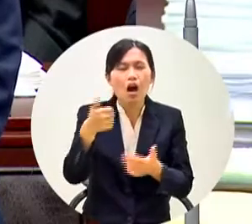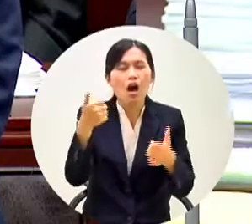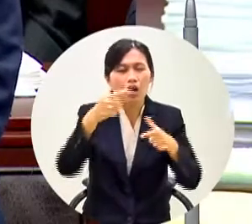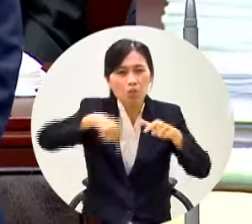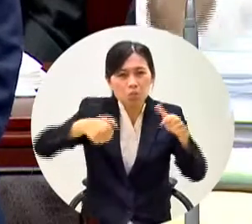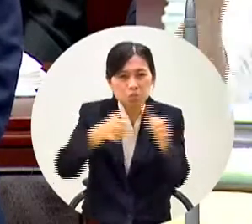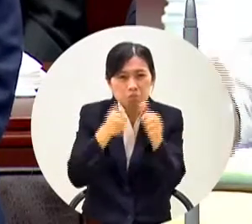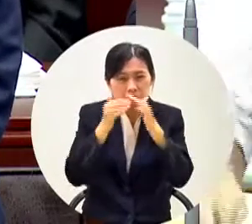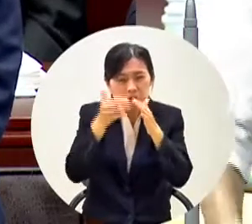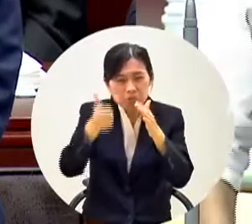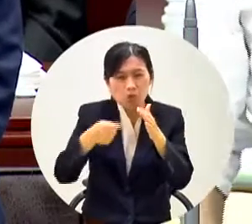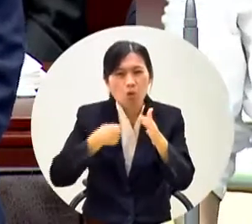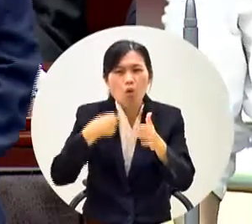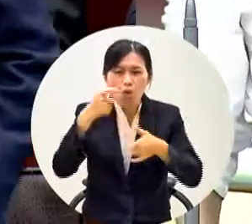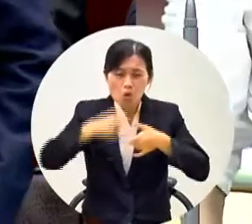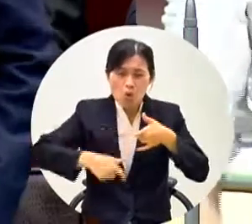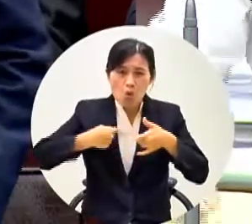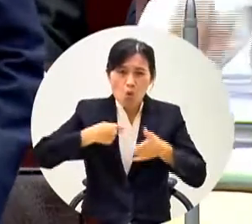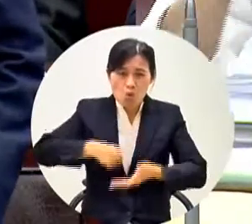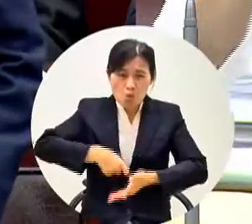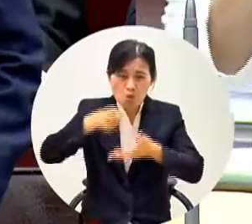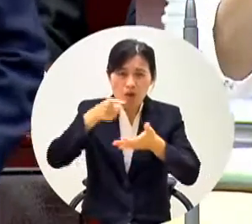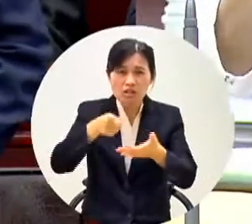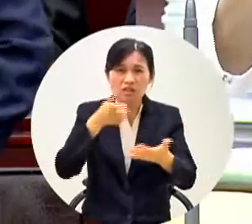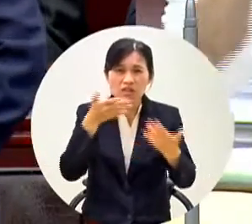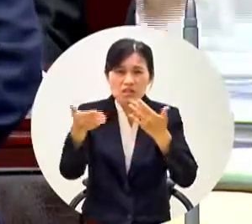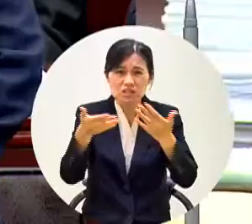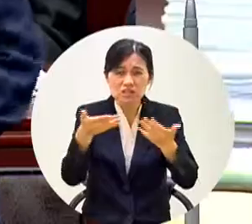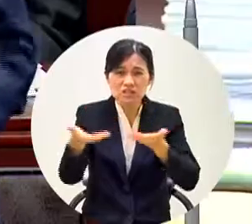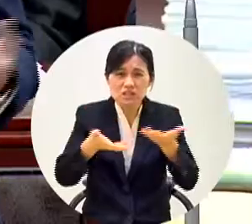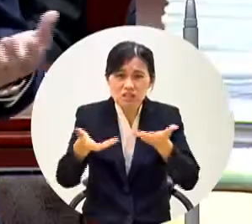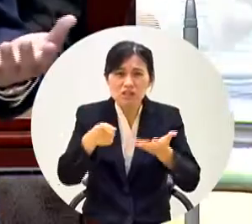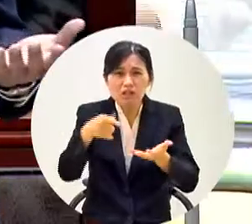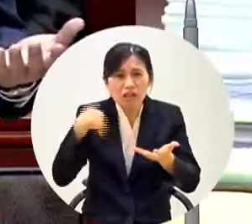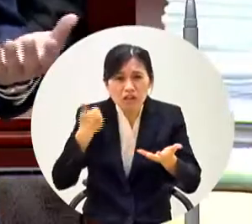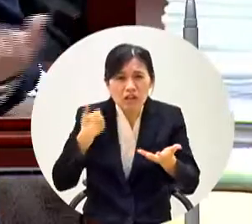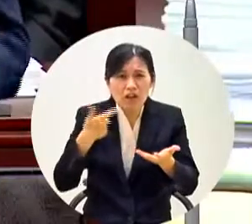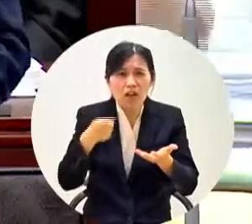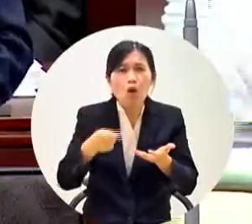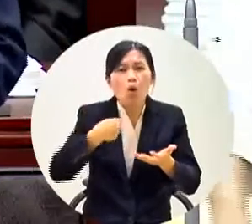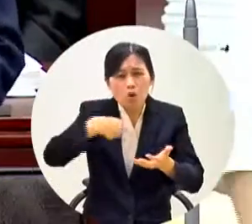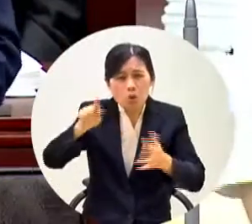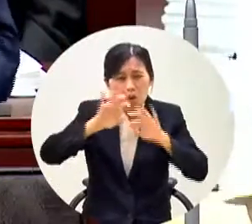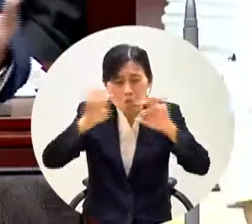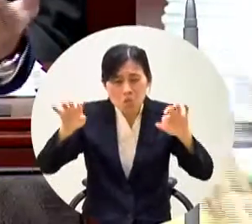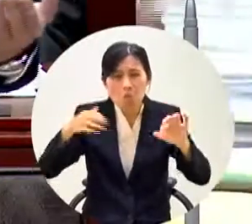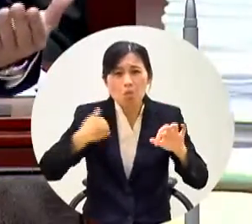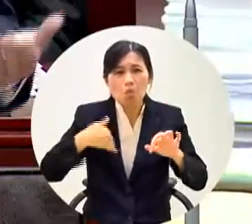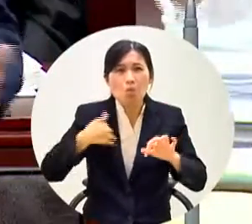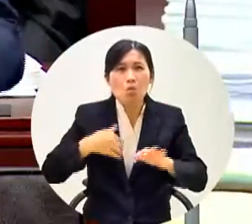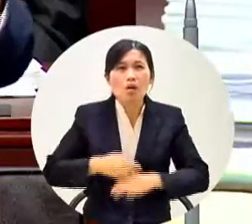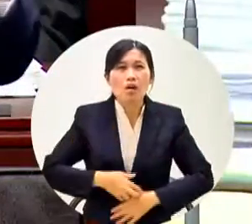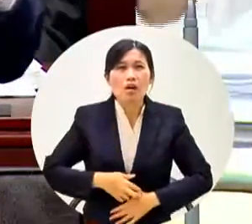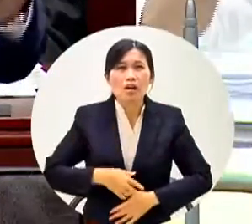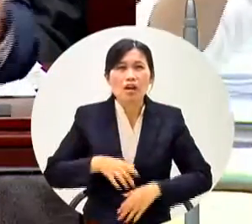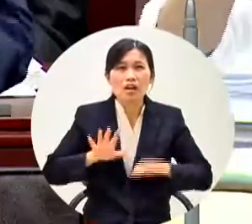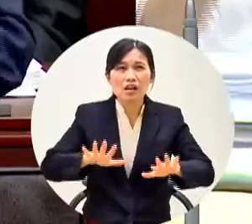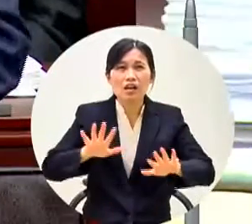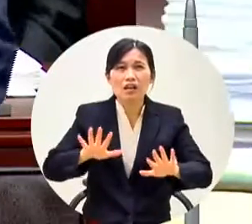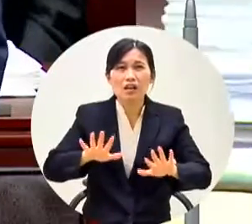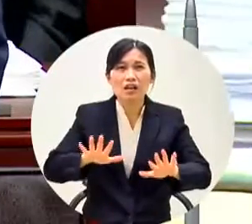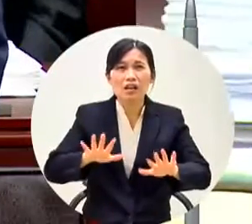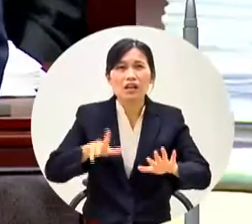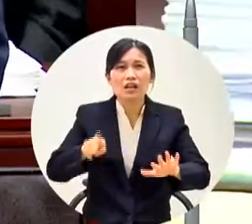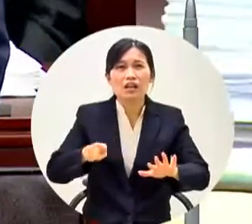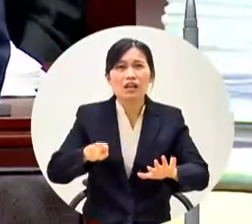你剛剛說本席所提出的這麼明確的你要去查證這件事情啊這有什麼不對嗎你本身早就要查證你本身就要